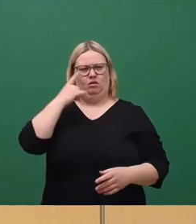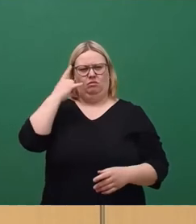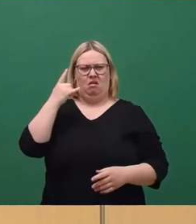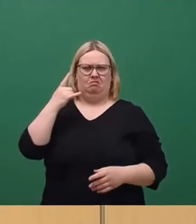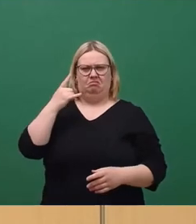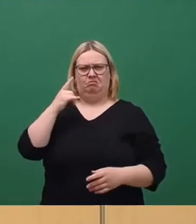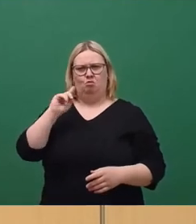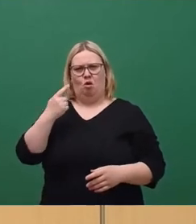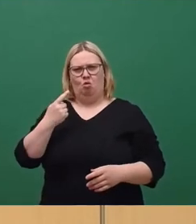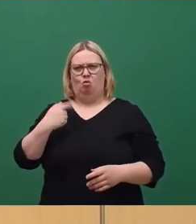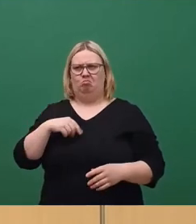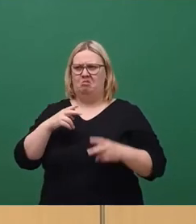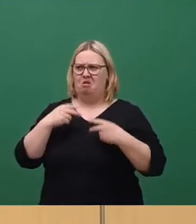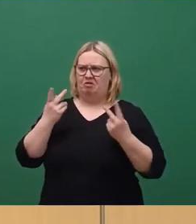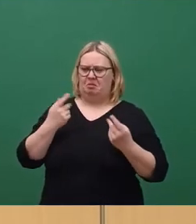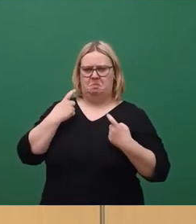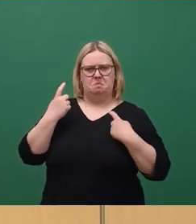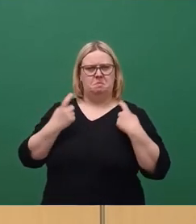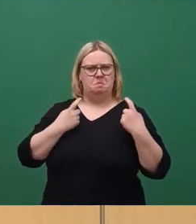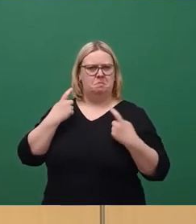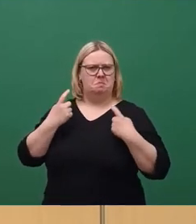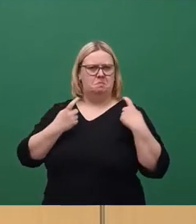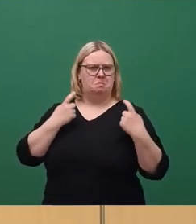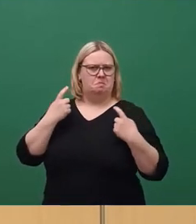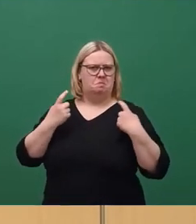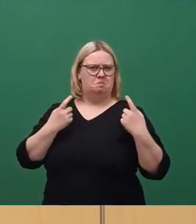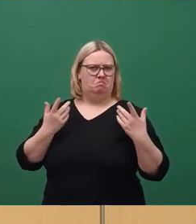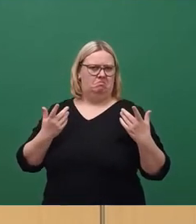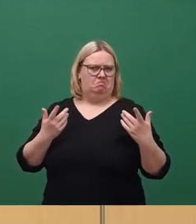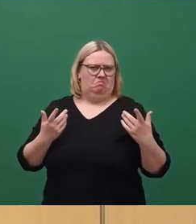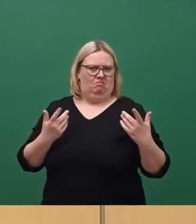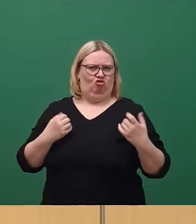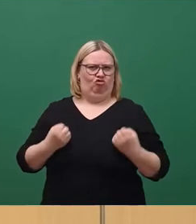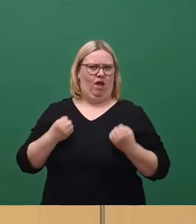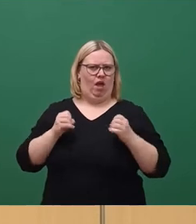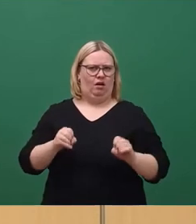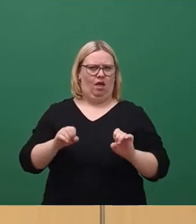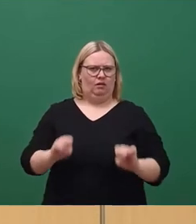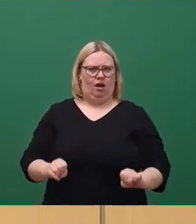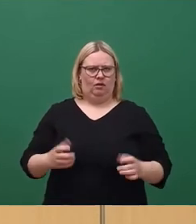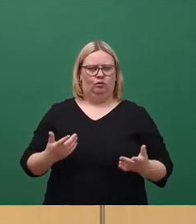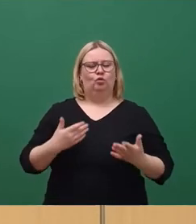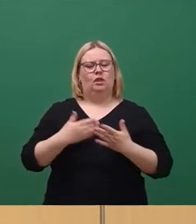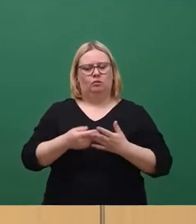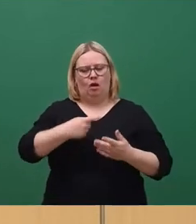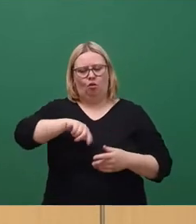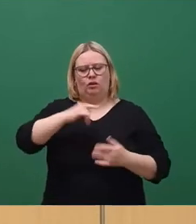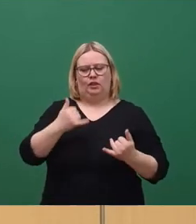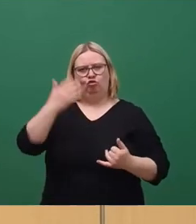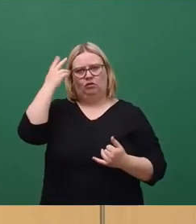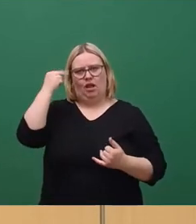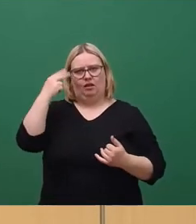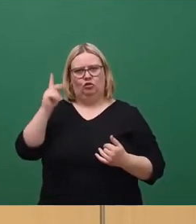vor allem der Öffentlichkeit draußen, glaube ich, nicht gut zu vermitteln ist. Und auch daraus sollten wir bereits jetzt für die nächsten